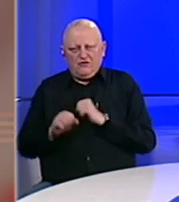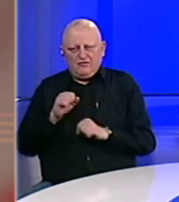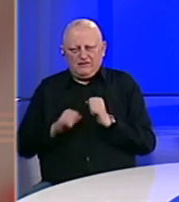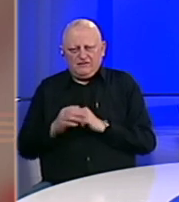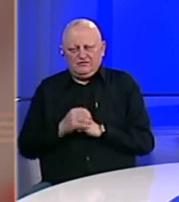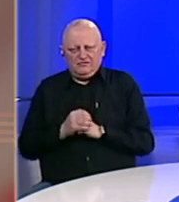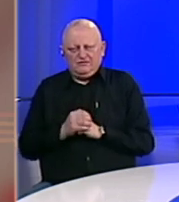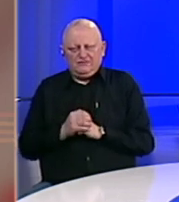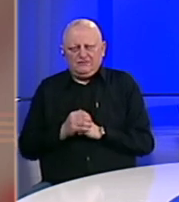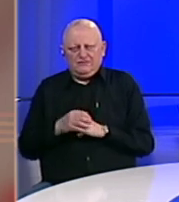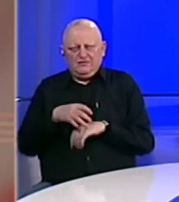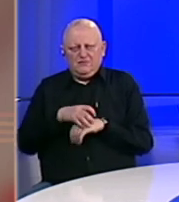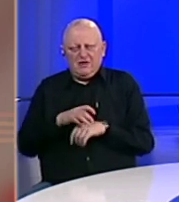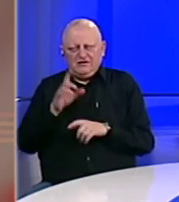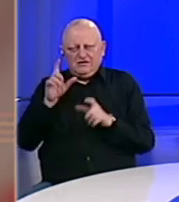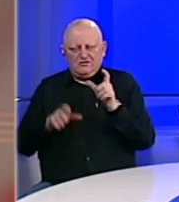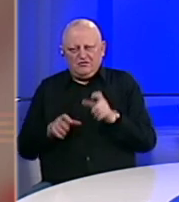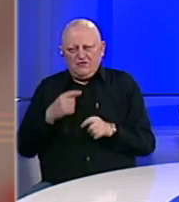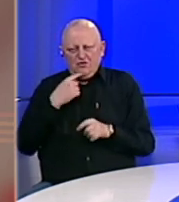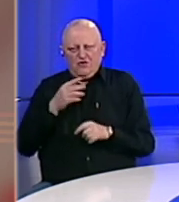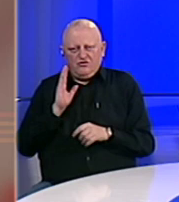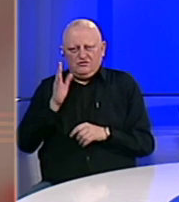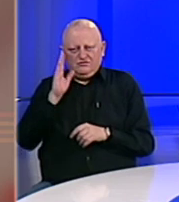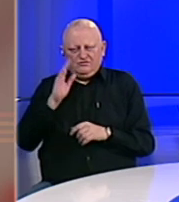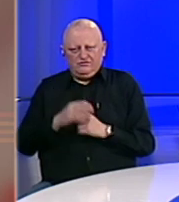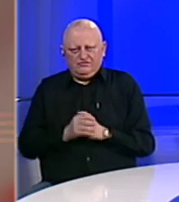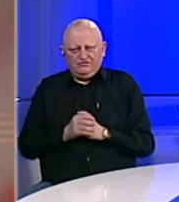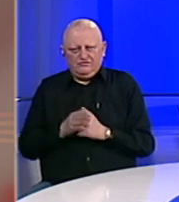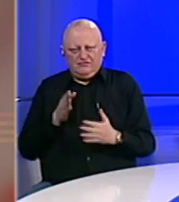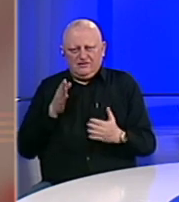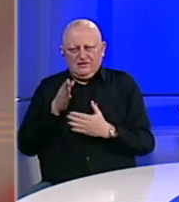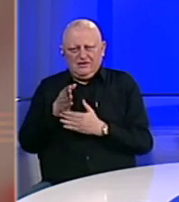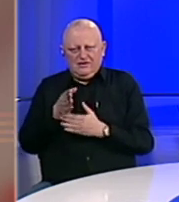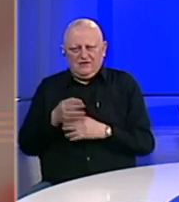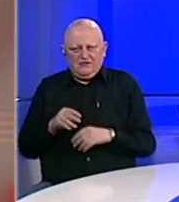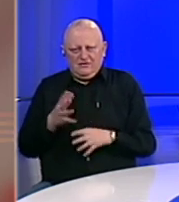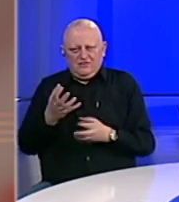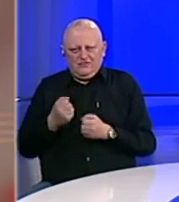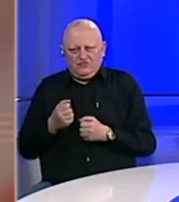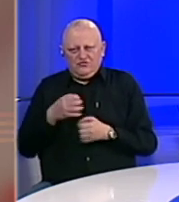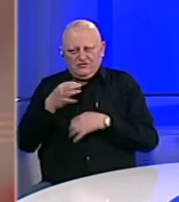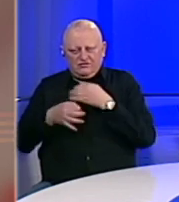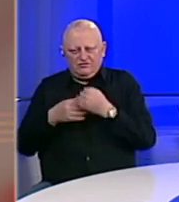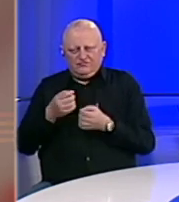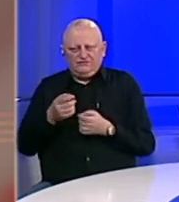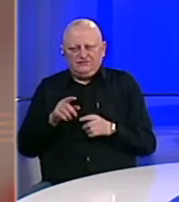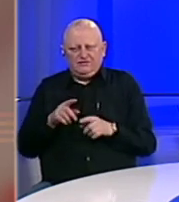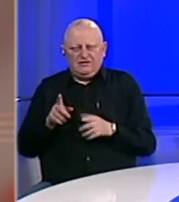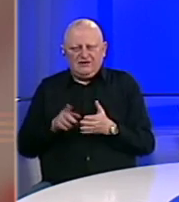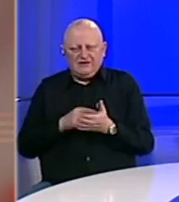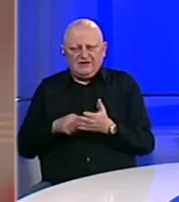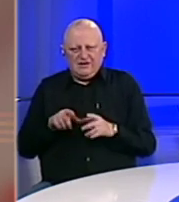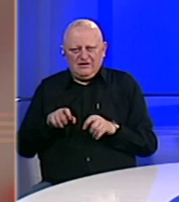to jeste medicinskom osoblju koje ide direktno po uzimanju uzoraka za testiranje na